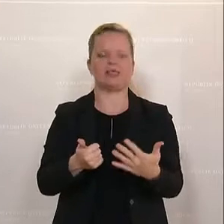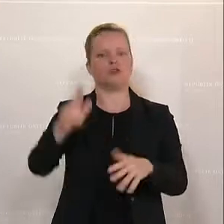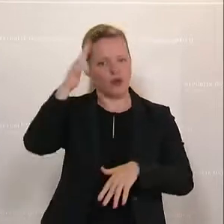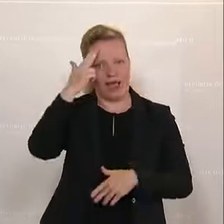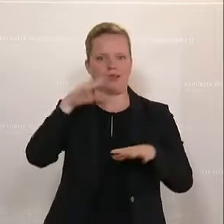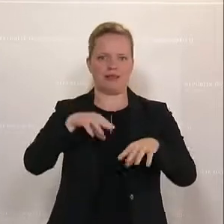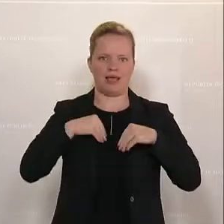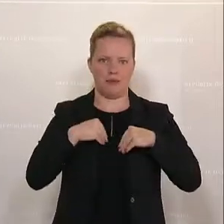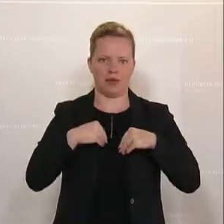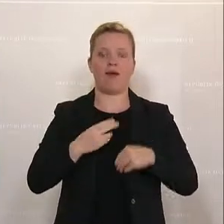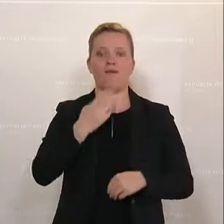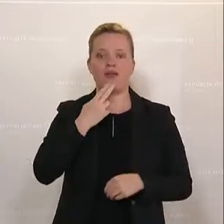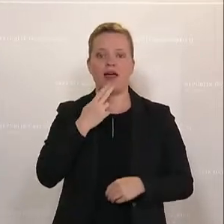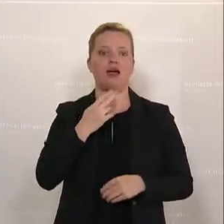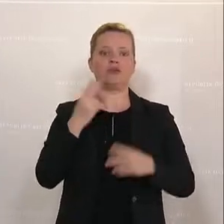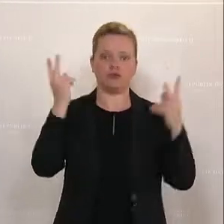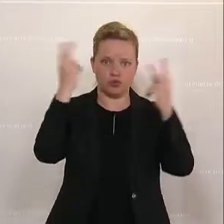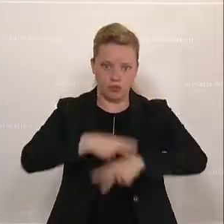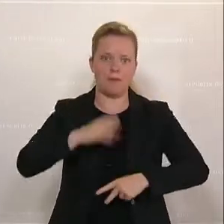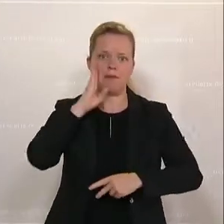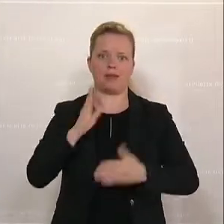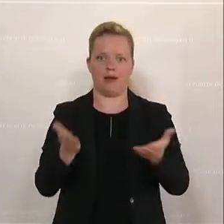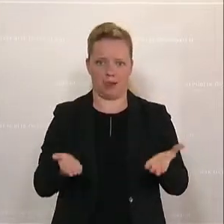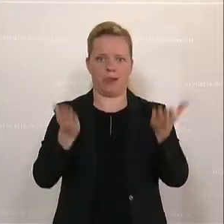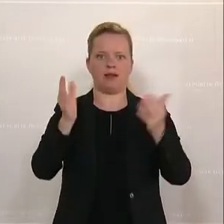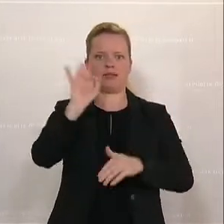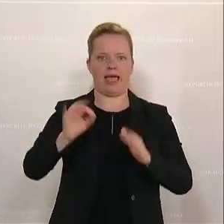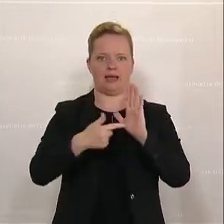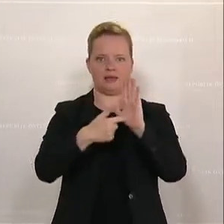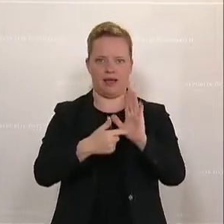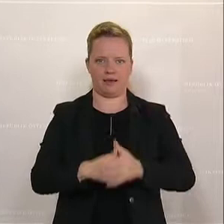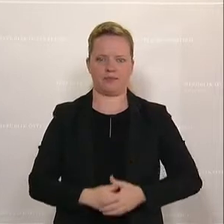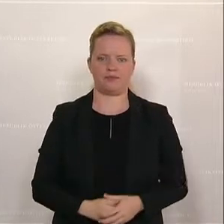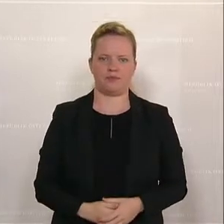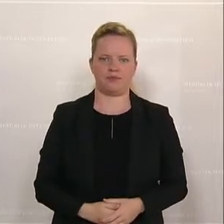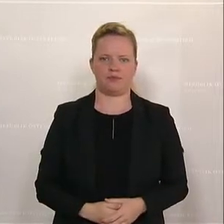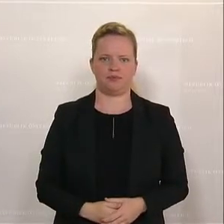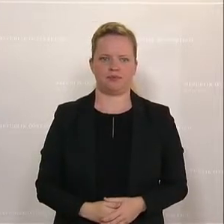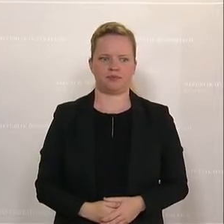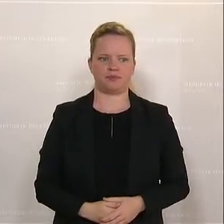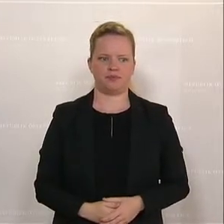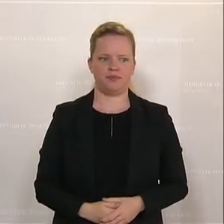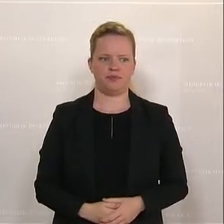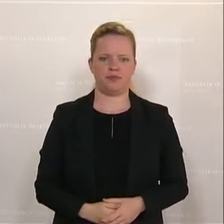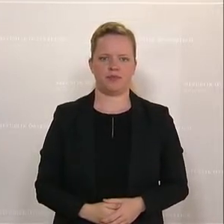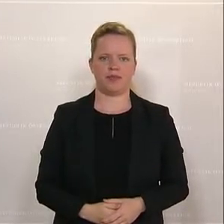abgeschlossen wurde, beendigt. Vorher sind aber noch die Abstimmungen über